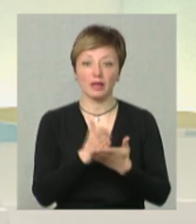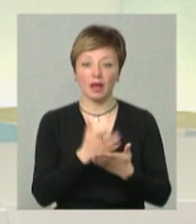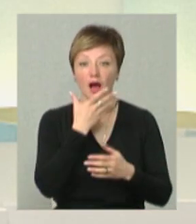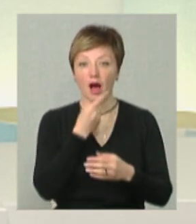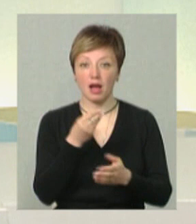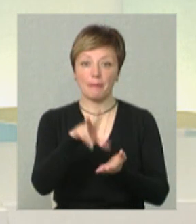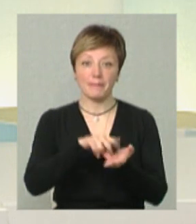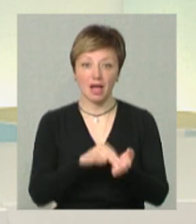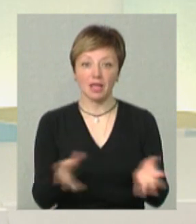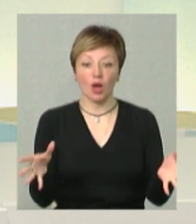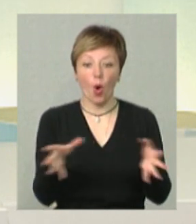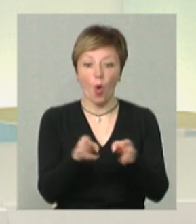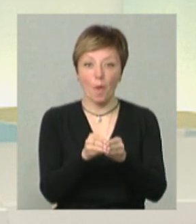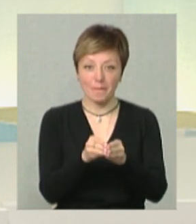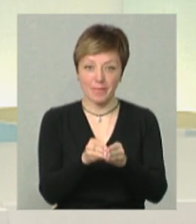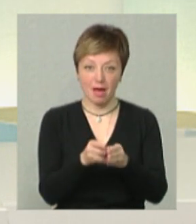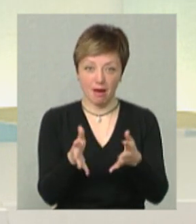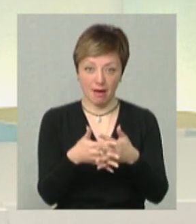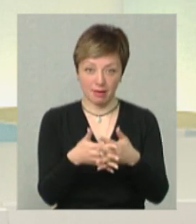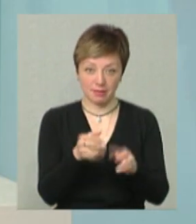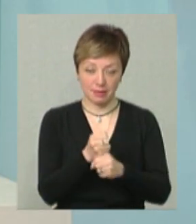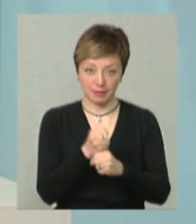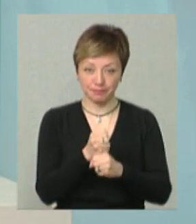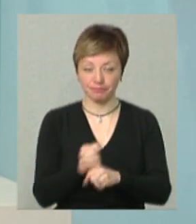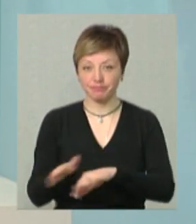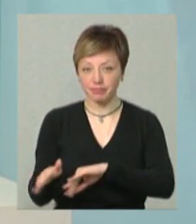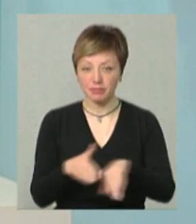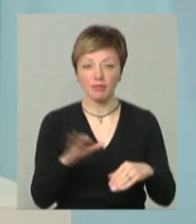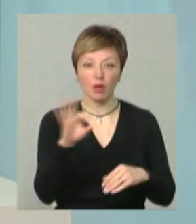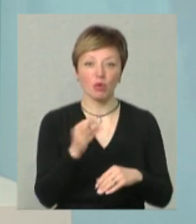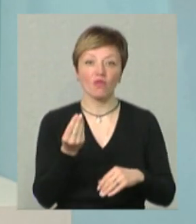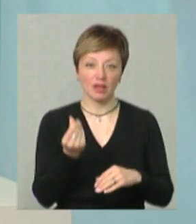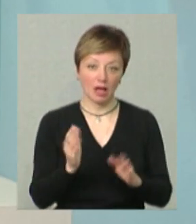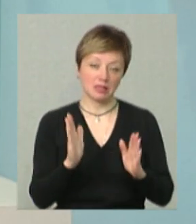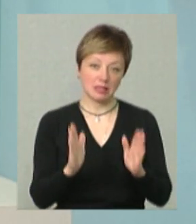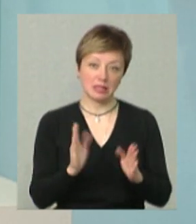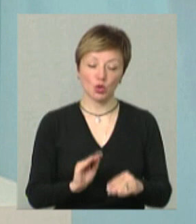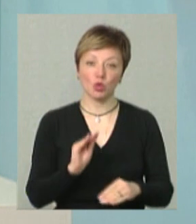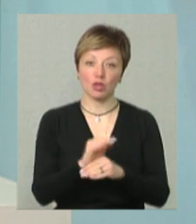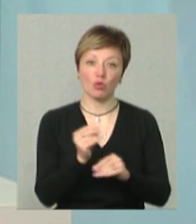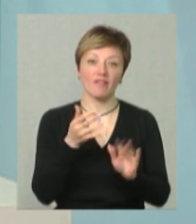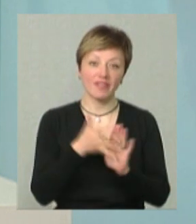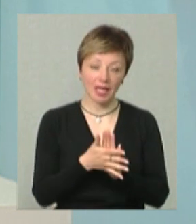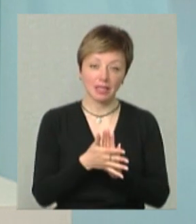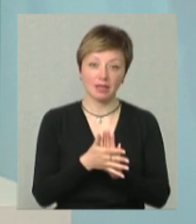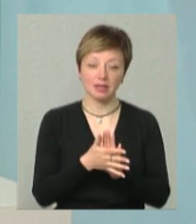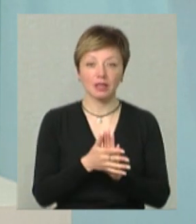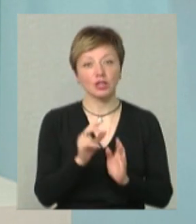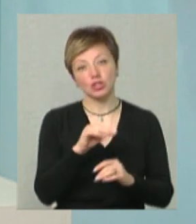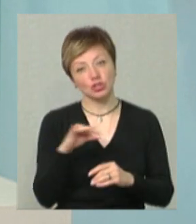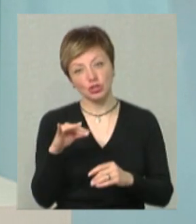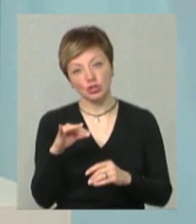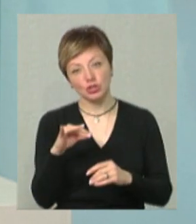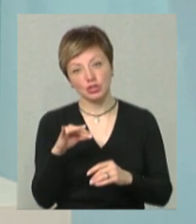гарні приклади кооперації. Про фінанси, це напевно додаткові витрати, Чи